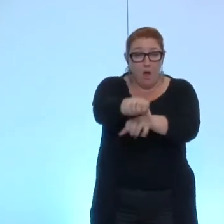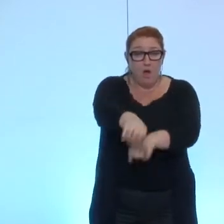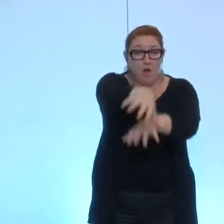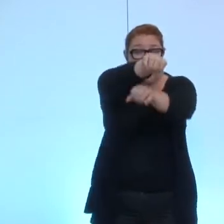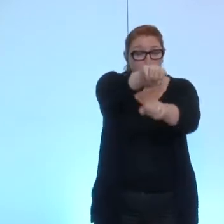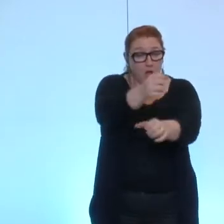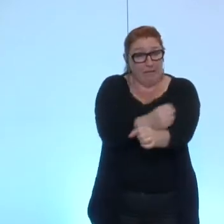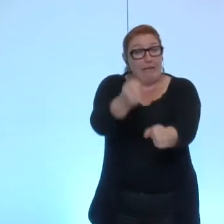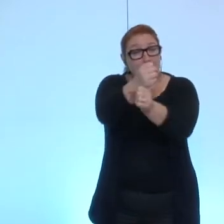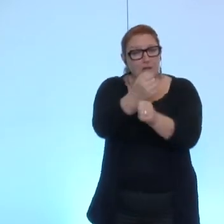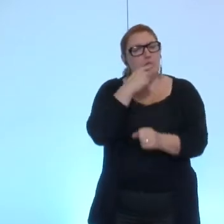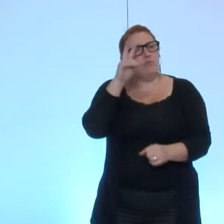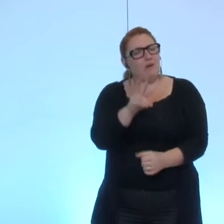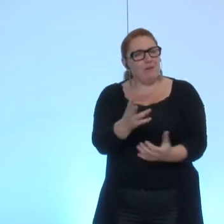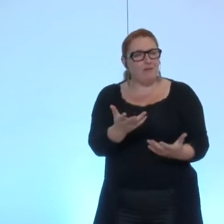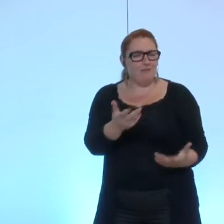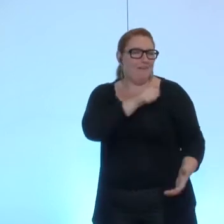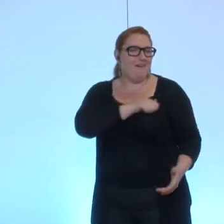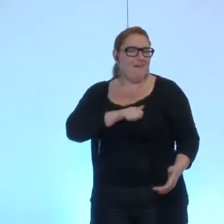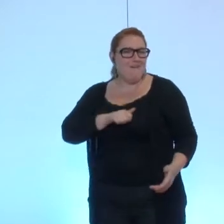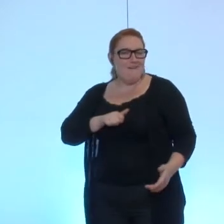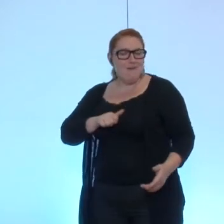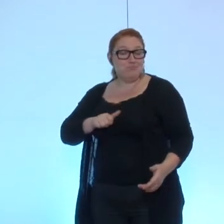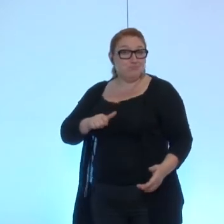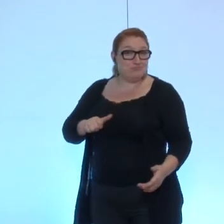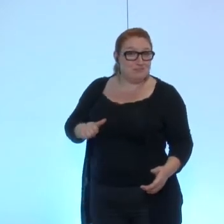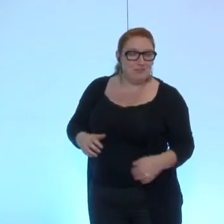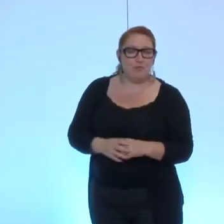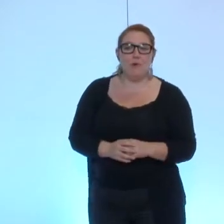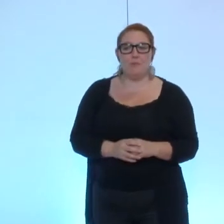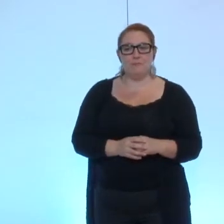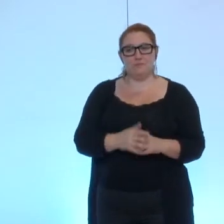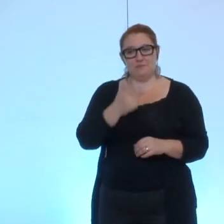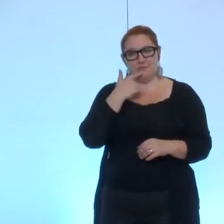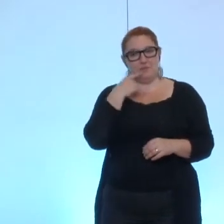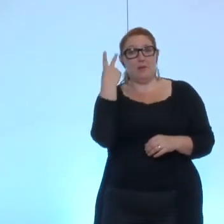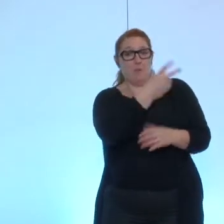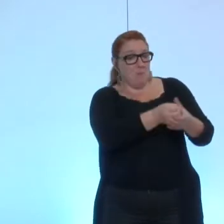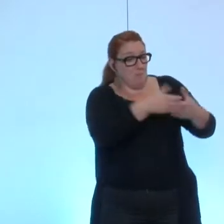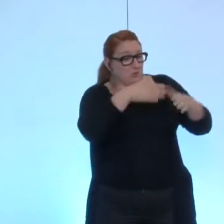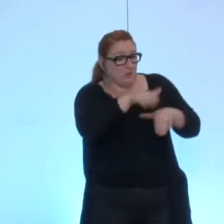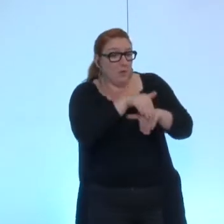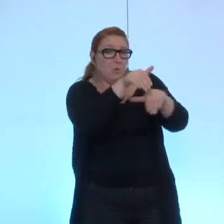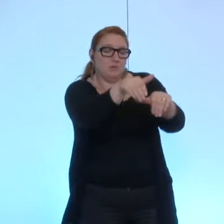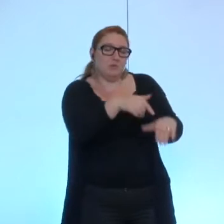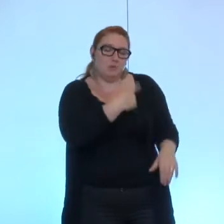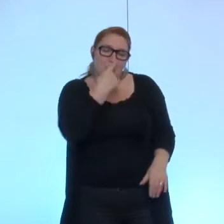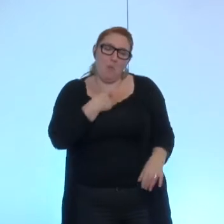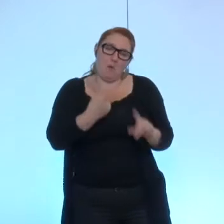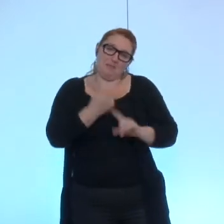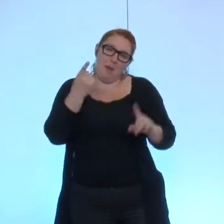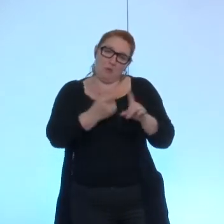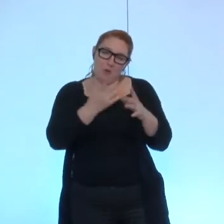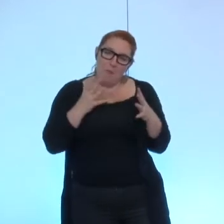vraiment je serais très sensible à ce que votre majorité continue d'être très